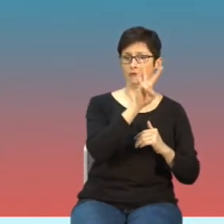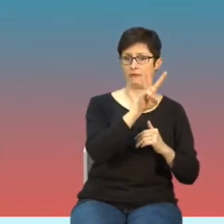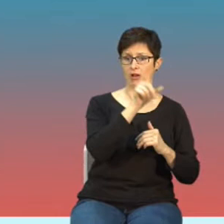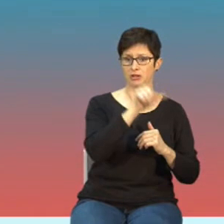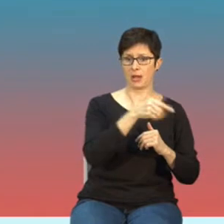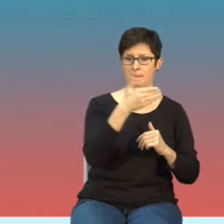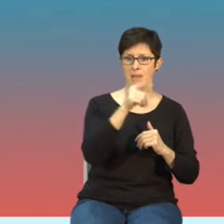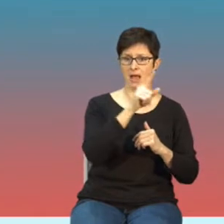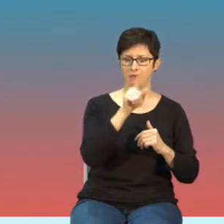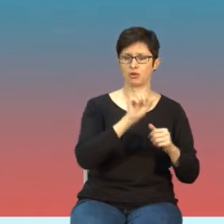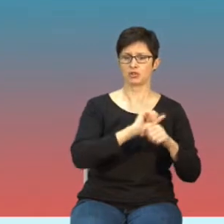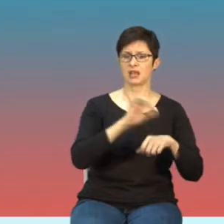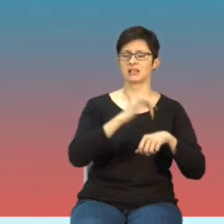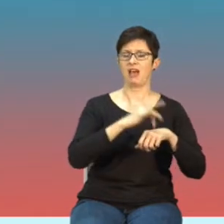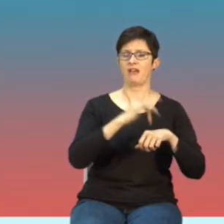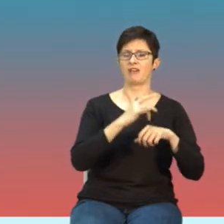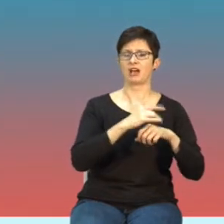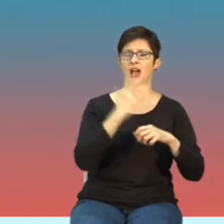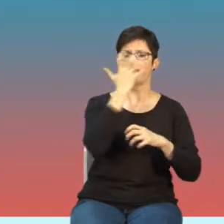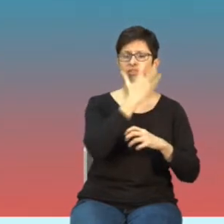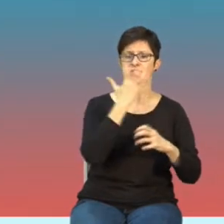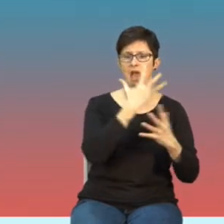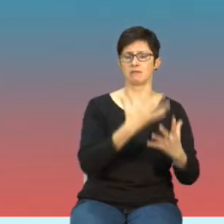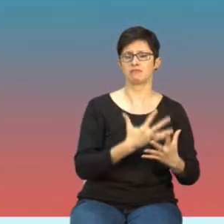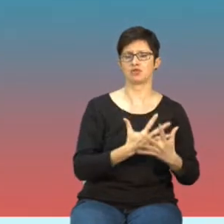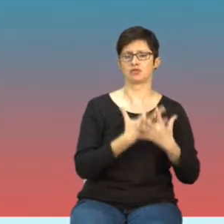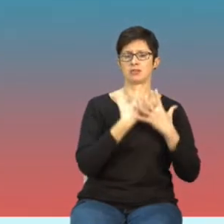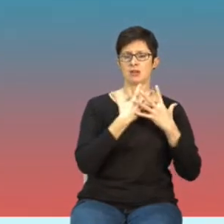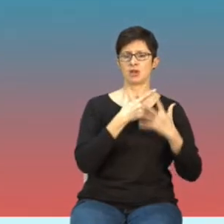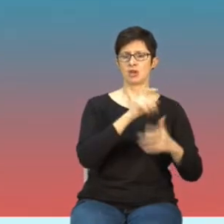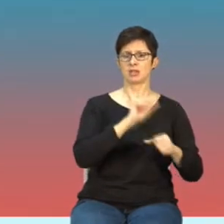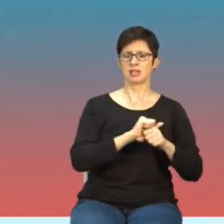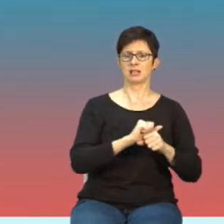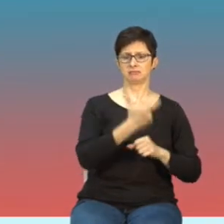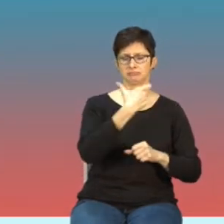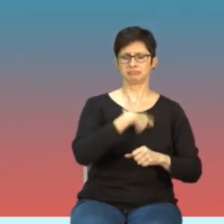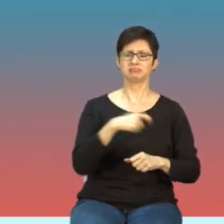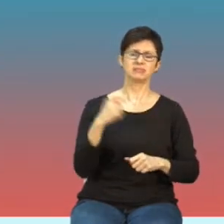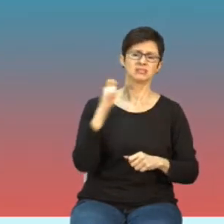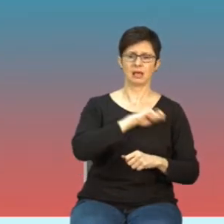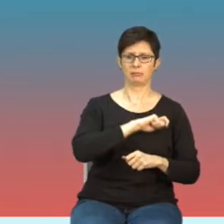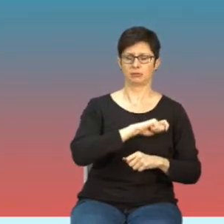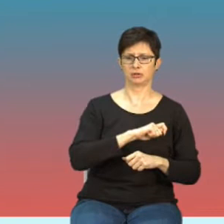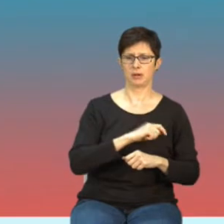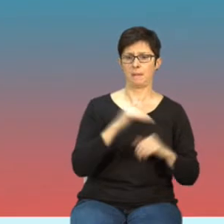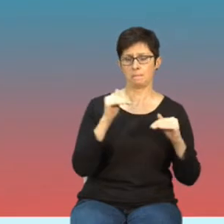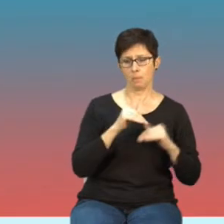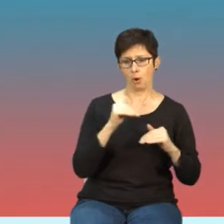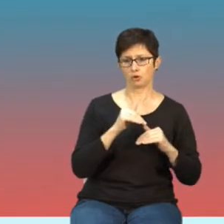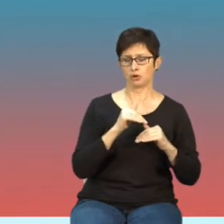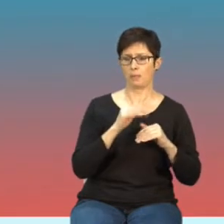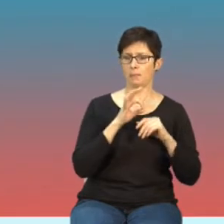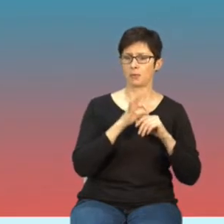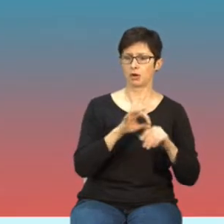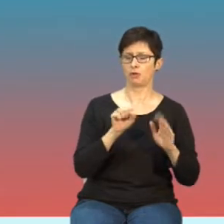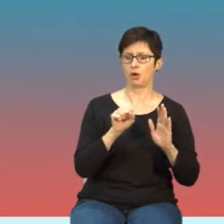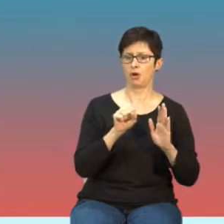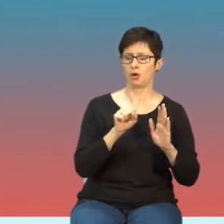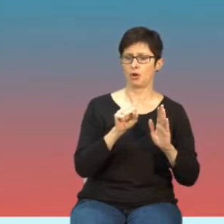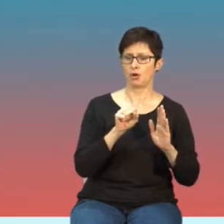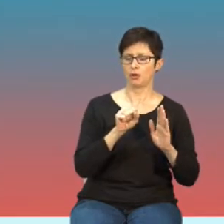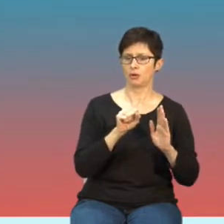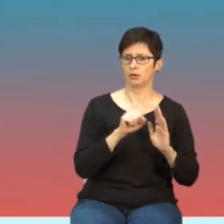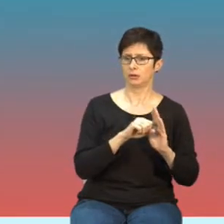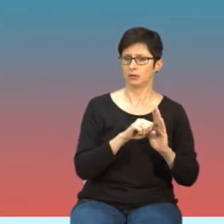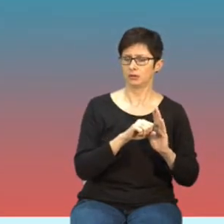występuje ten efekt termiczny, który jest zabójczy niejednokrotnie, no bo może prowadzić na przykład do perforacji tak jak